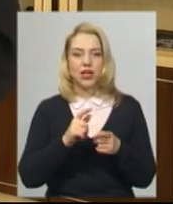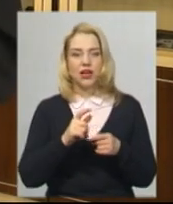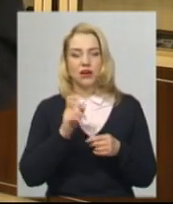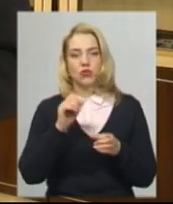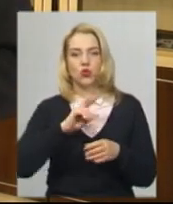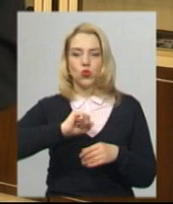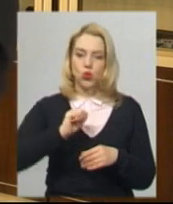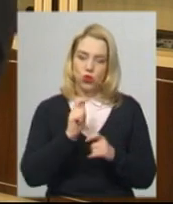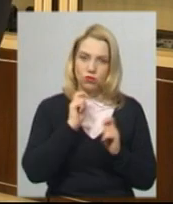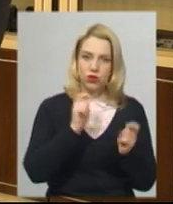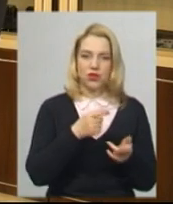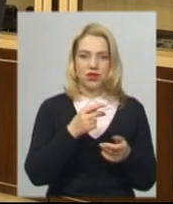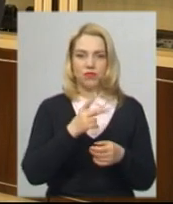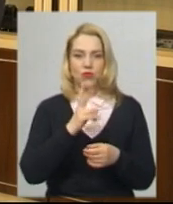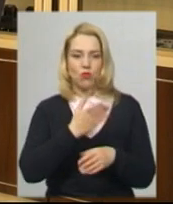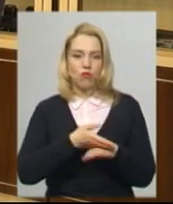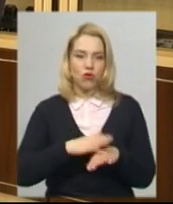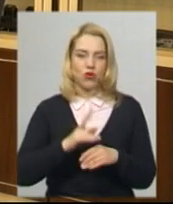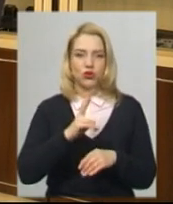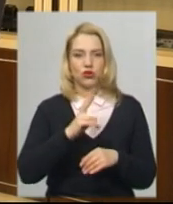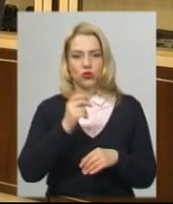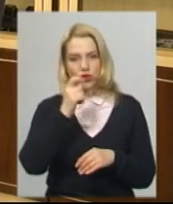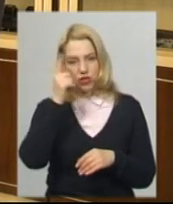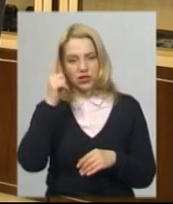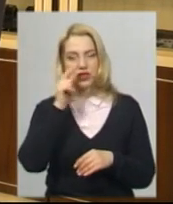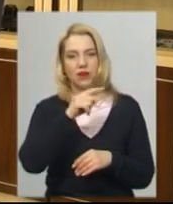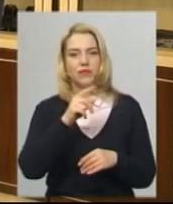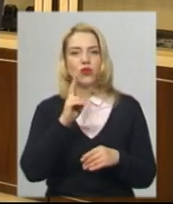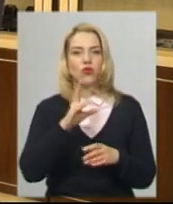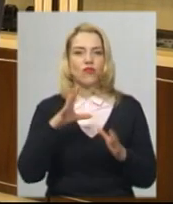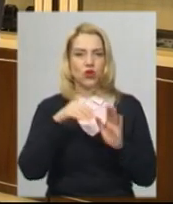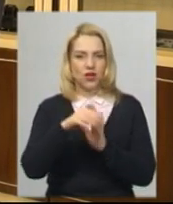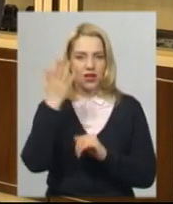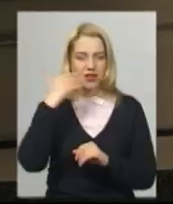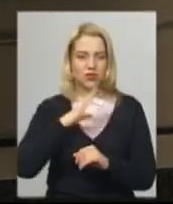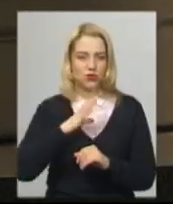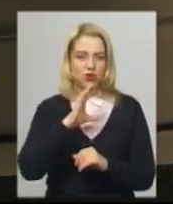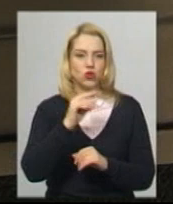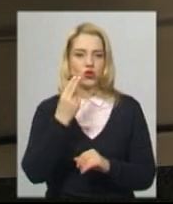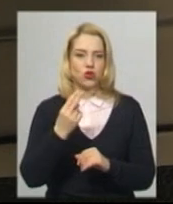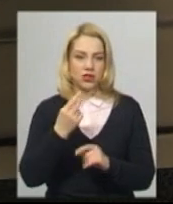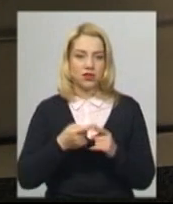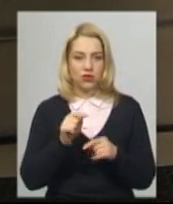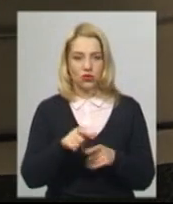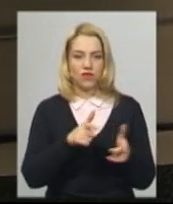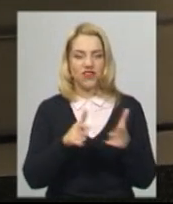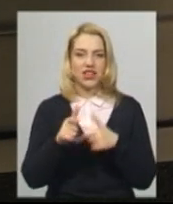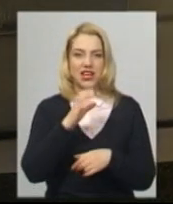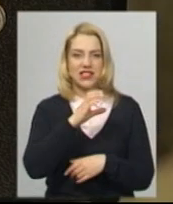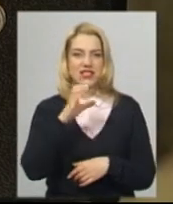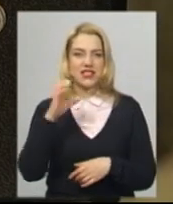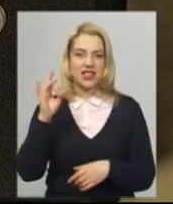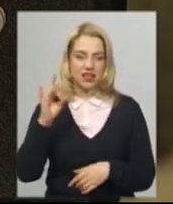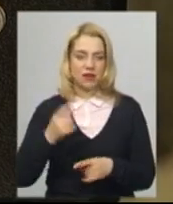з Польщі чи Чехословакії, так званого соціалістичного табору. І тут було написано «Виготовлено в УССР».